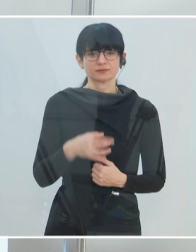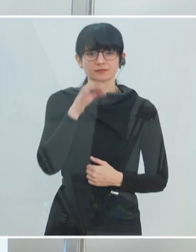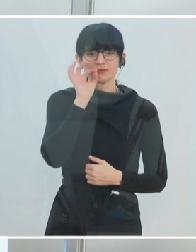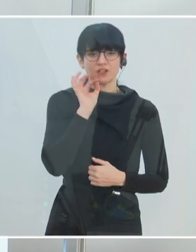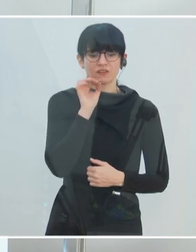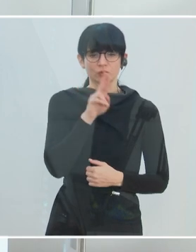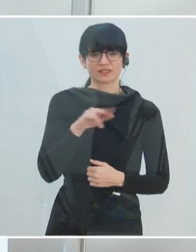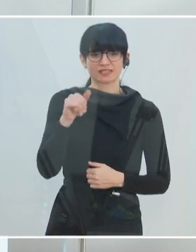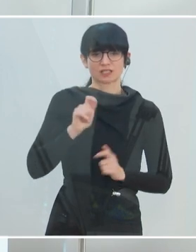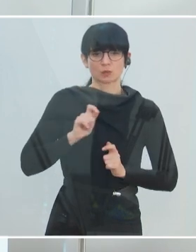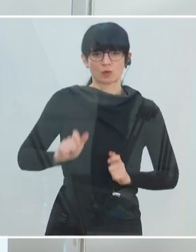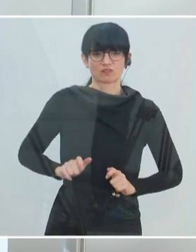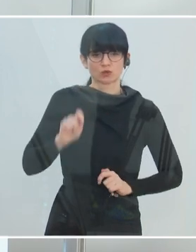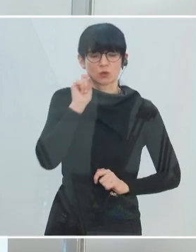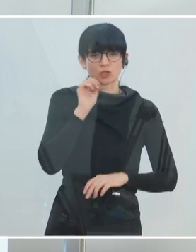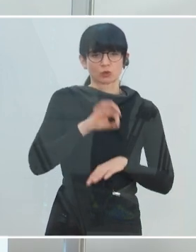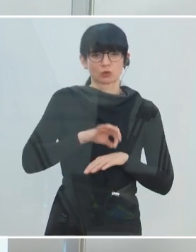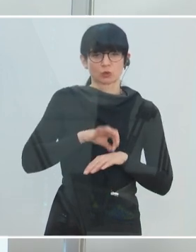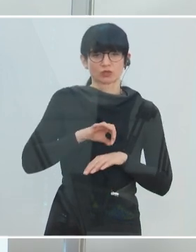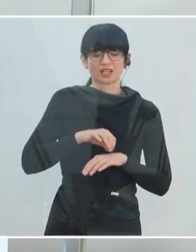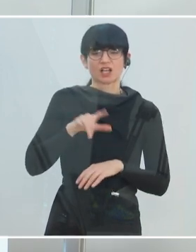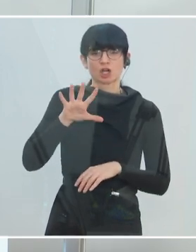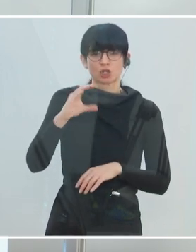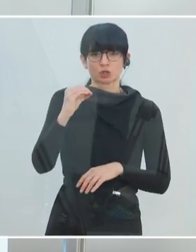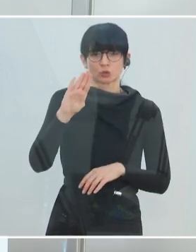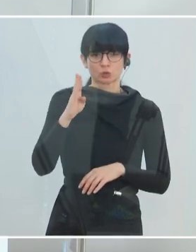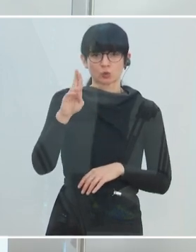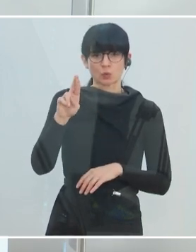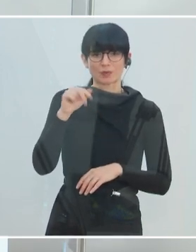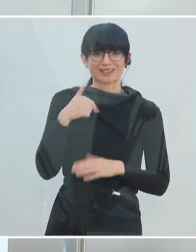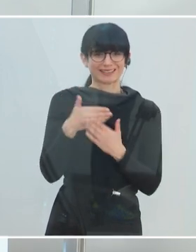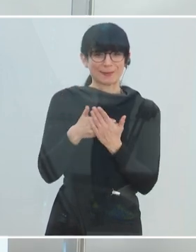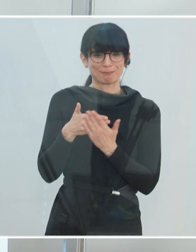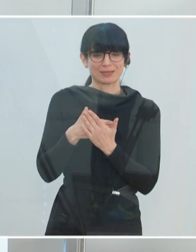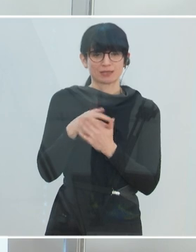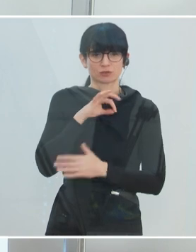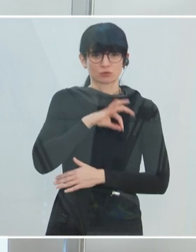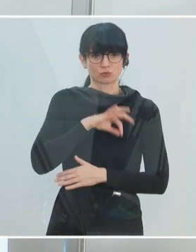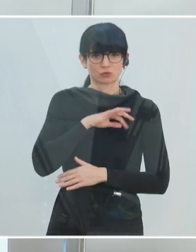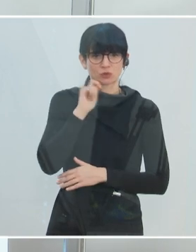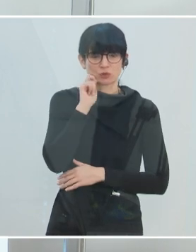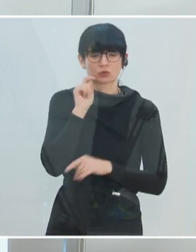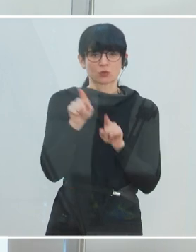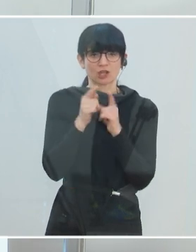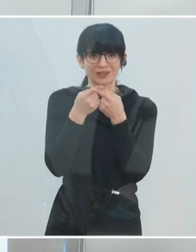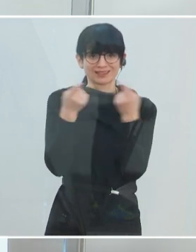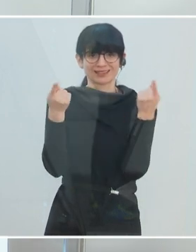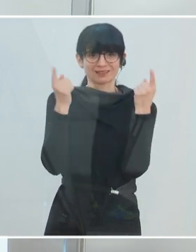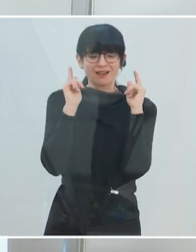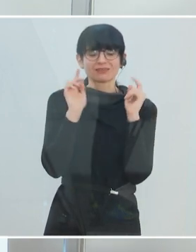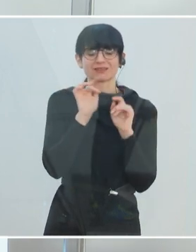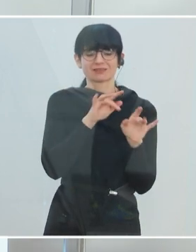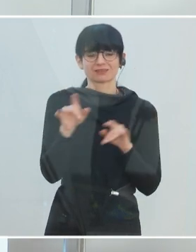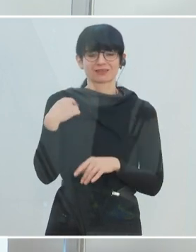Universitätsprofessorin Dr. Barbara Schober. Sie ist Bildungspsychologin und Dekanin der Fakultät für